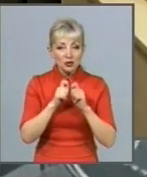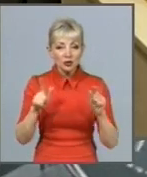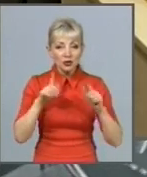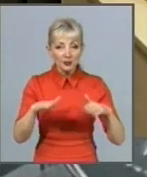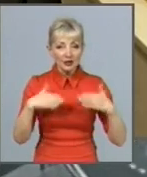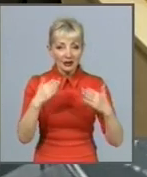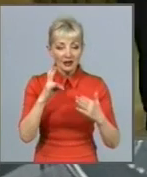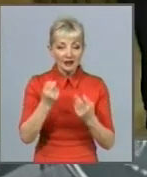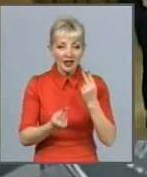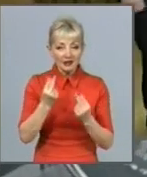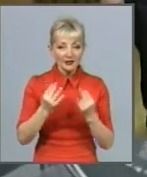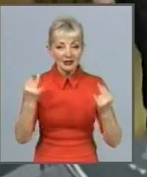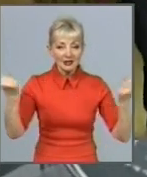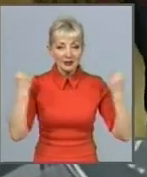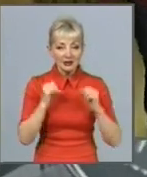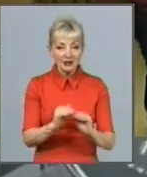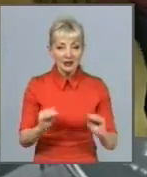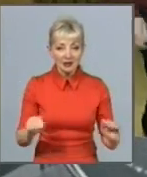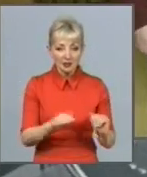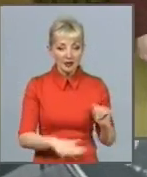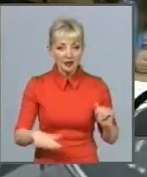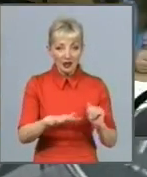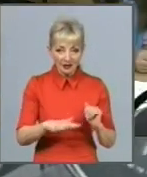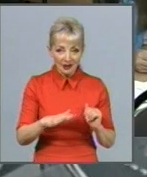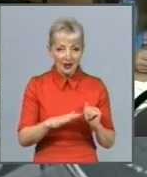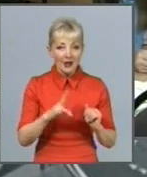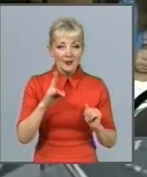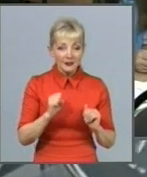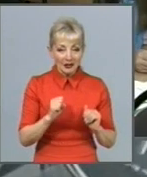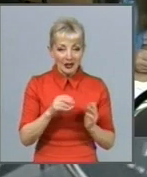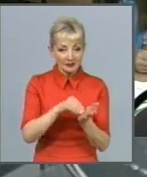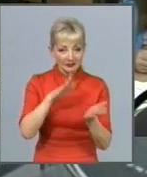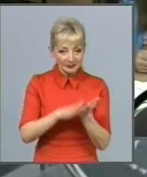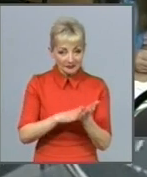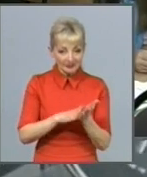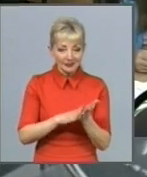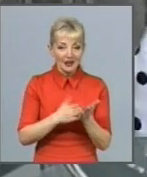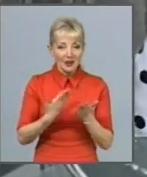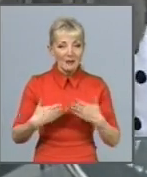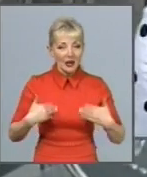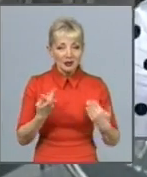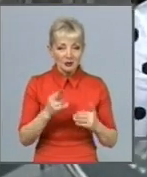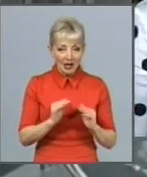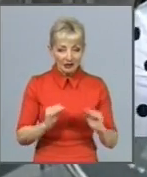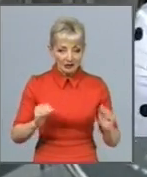спортивних дитячих майданчиках на загальний огляд встановити корисну для дітлахів інформацію. Ми розробили стенд, де